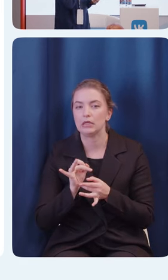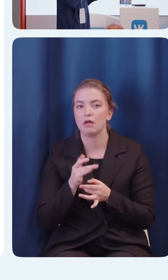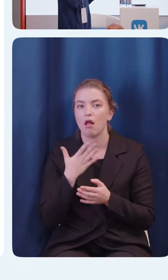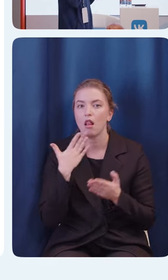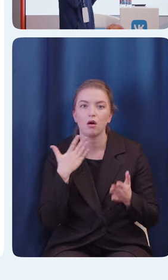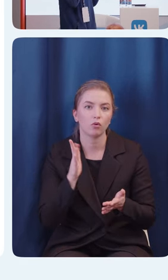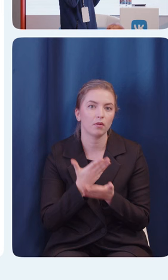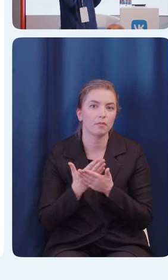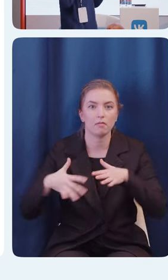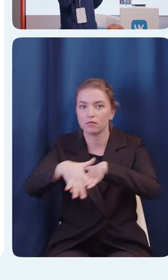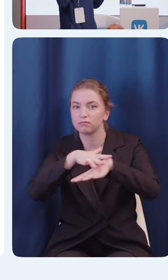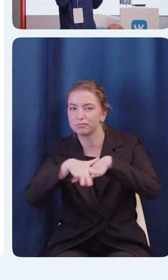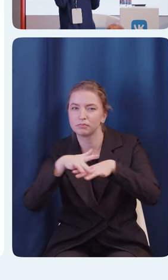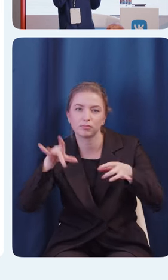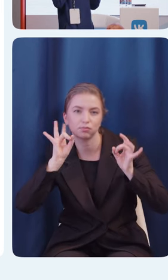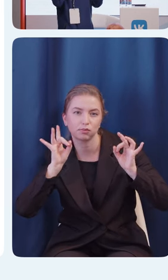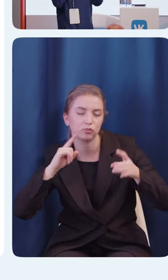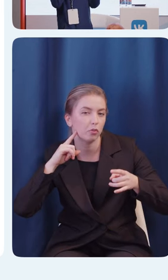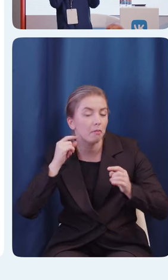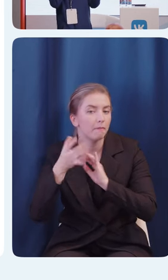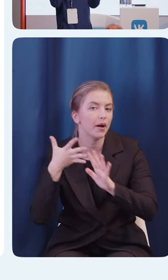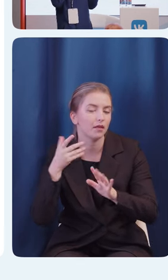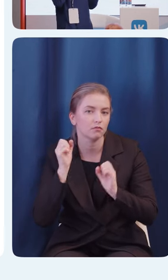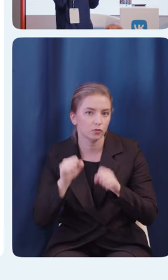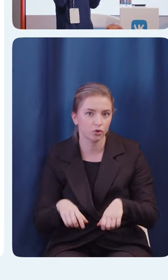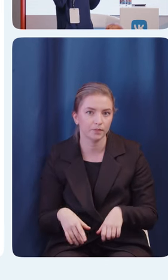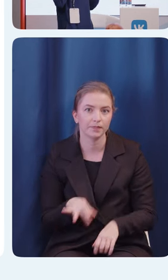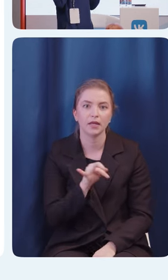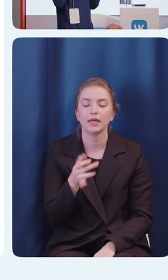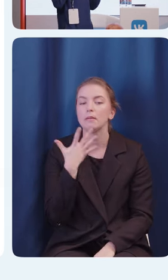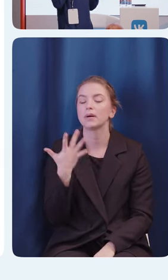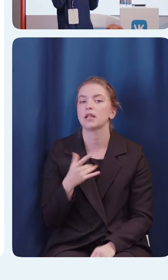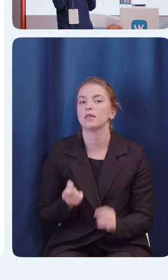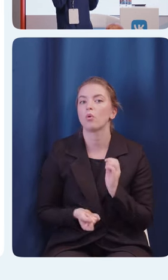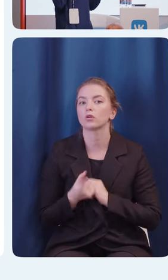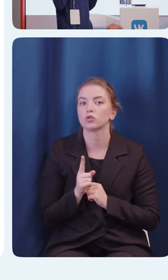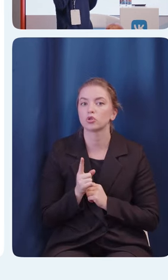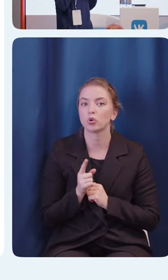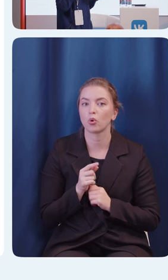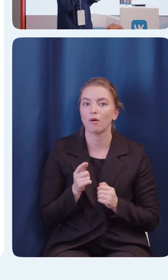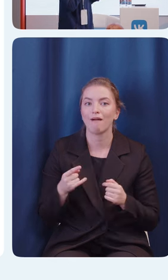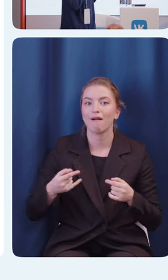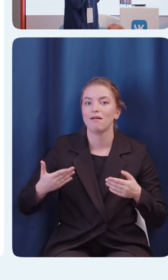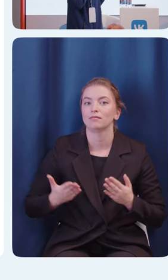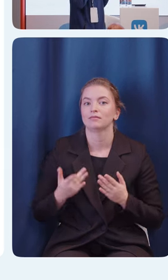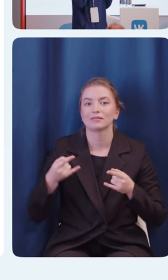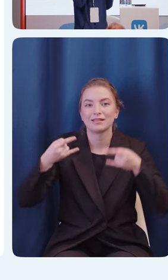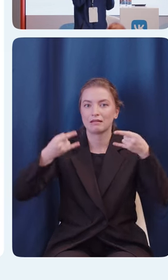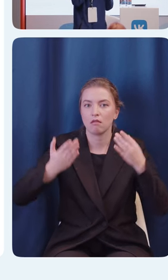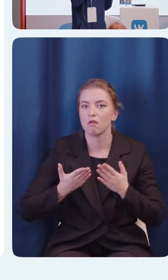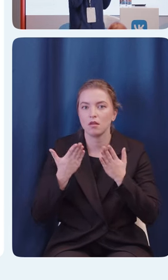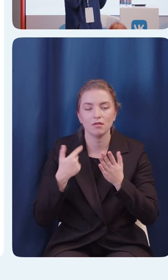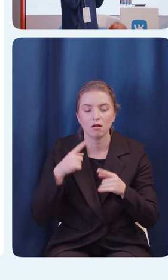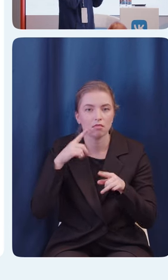И в последний момент оказалось, что скринридеры как бы чаще всего капчу не читают. Вот